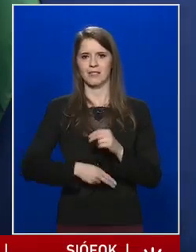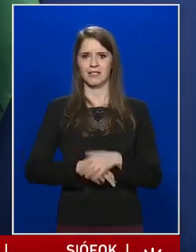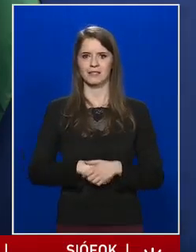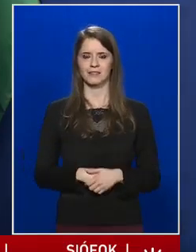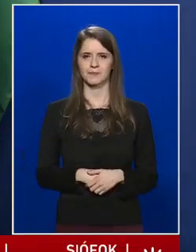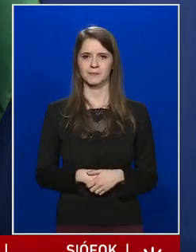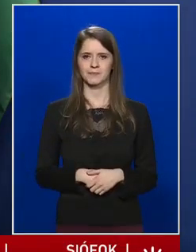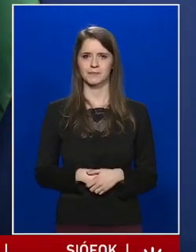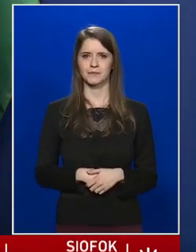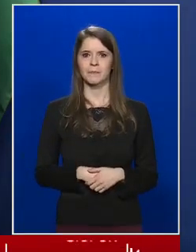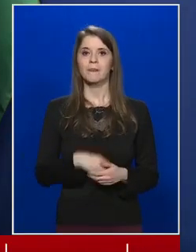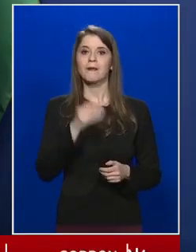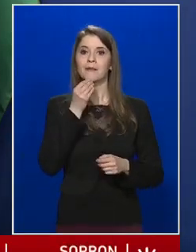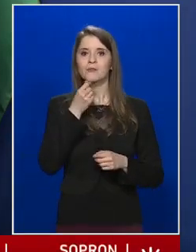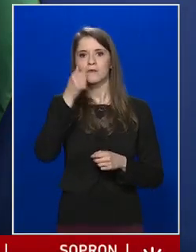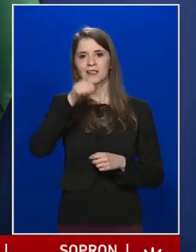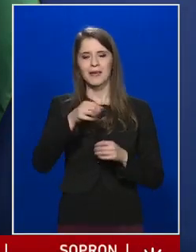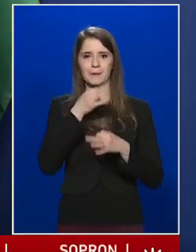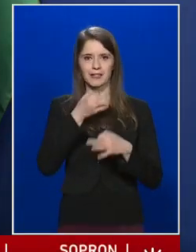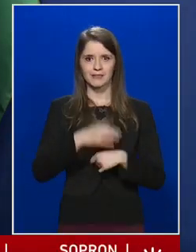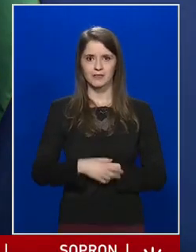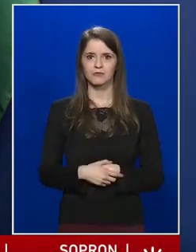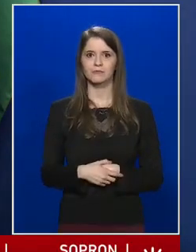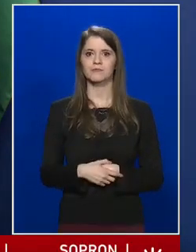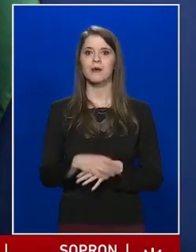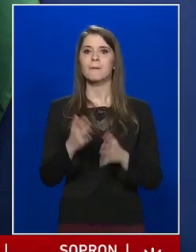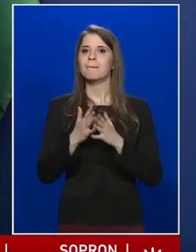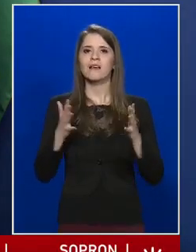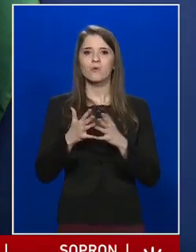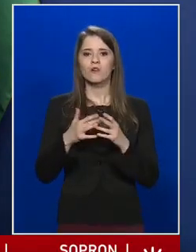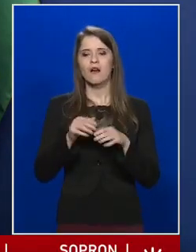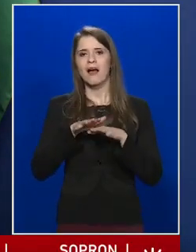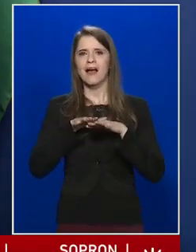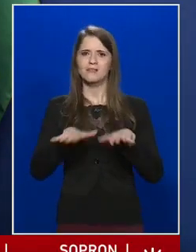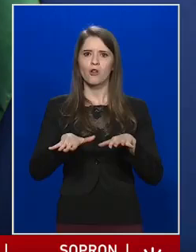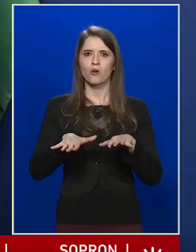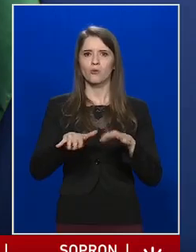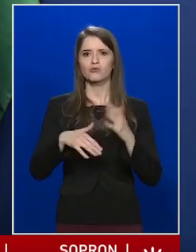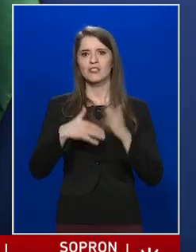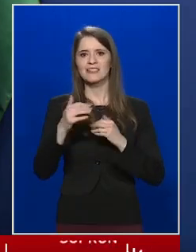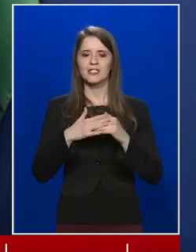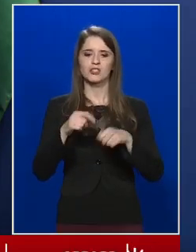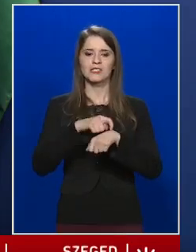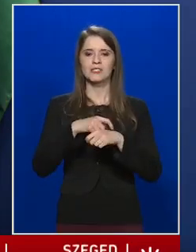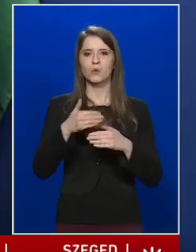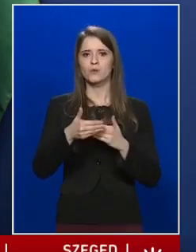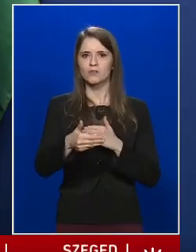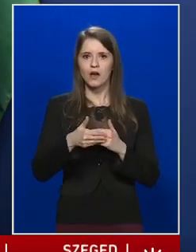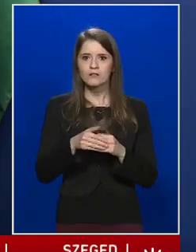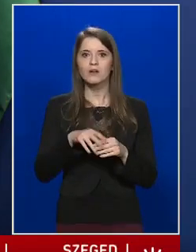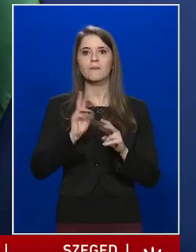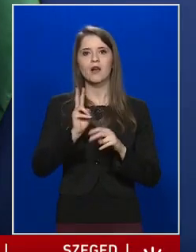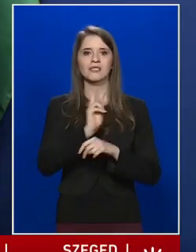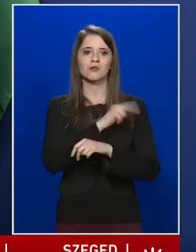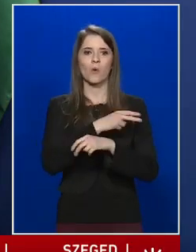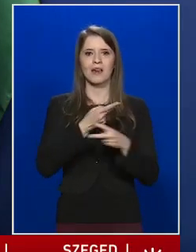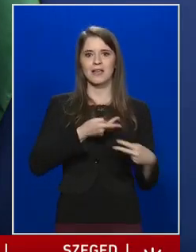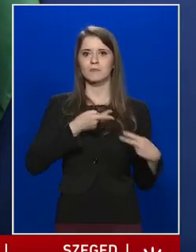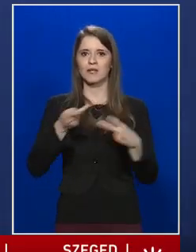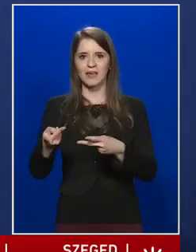A Petőfi népe kérdezi, mekkora az átlagos kezelési időtartama a kórházba kerülő fertőzötteknek?